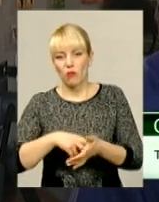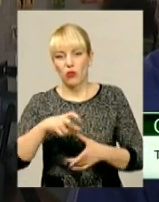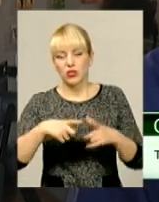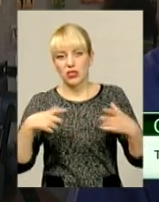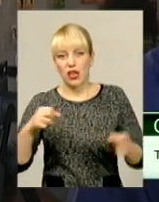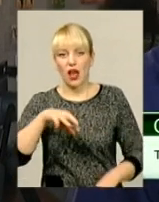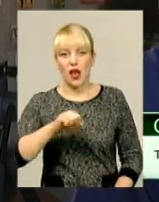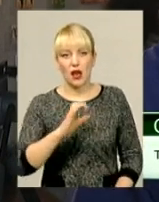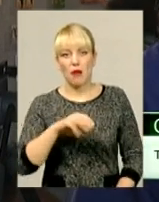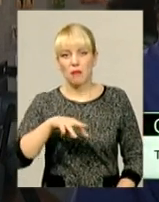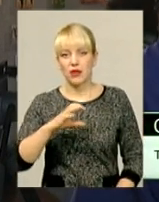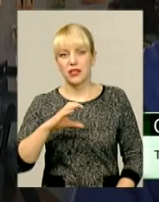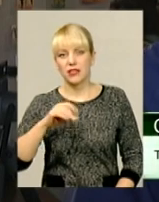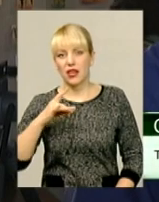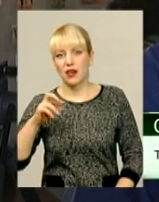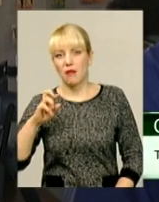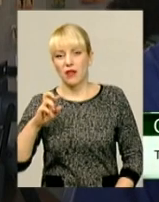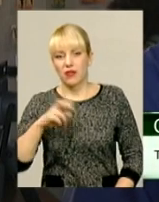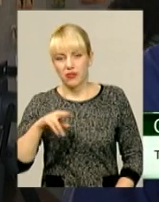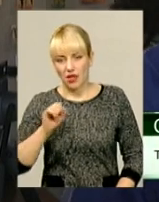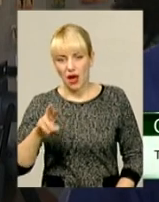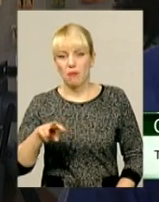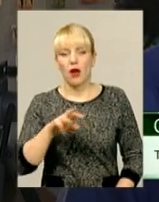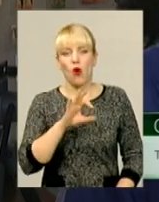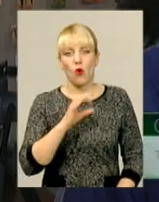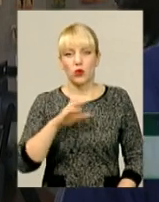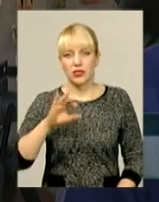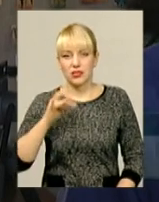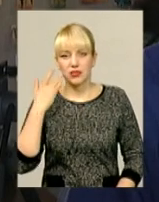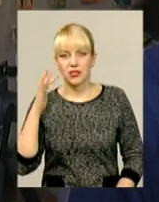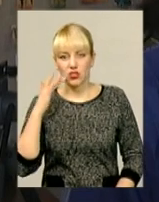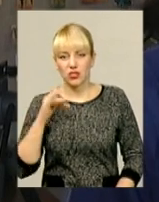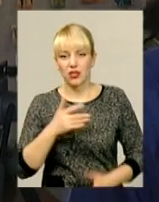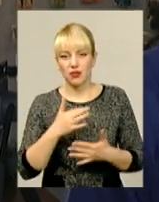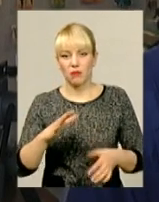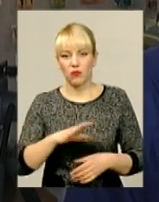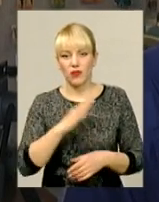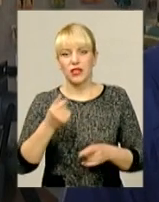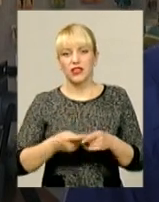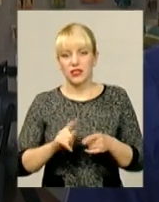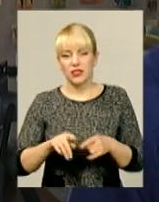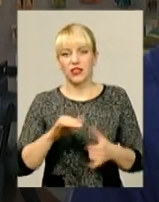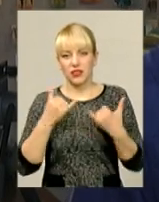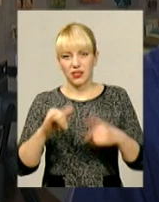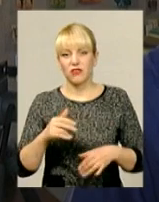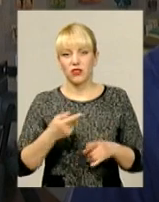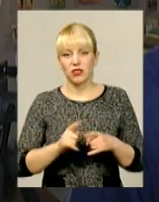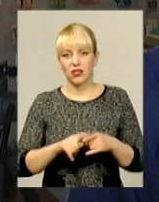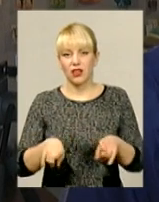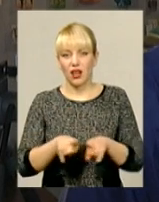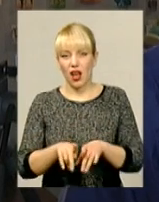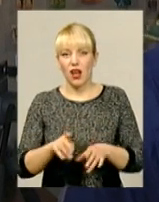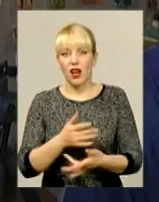з Остіна, Сполучених Штатів, там різні всякі були. І це диво, дійсно, велика